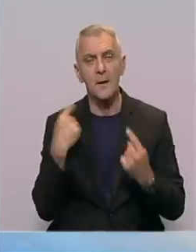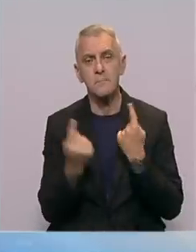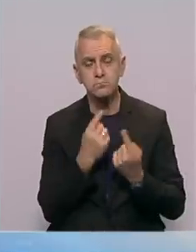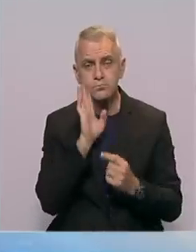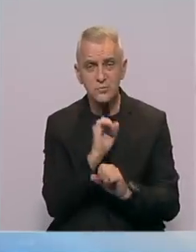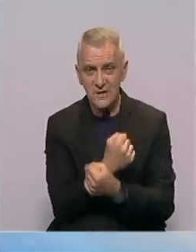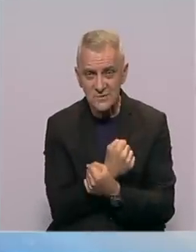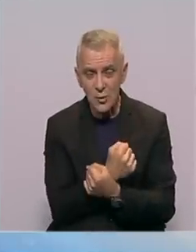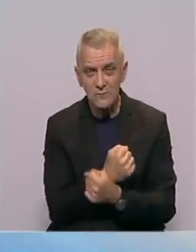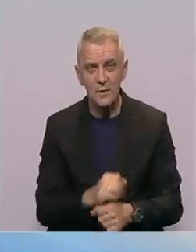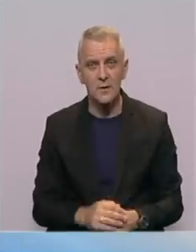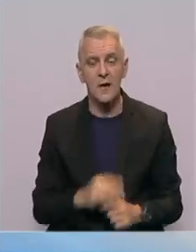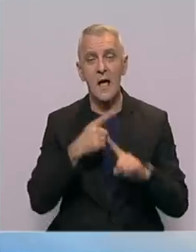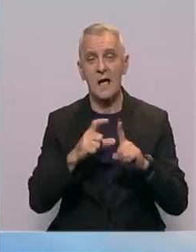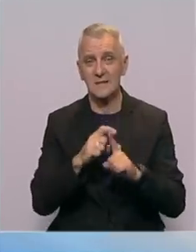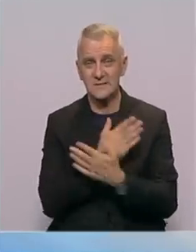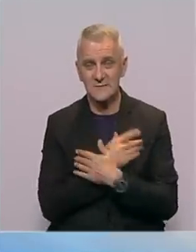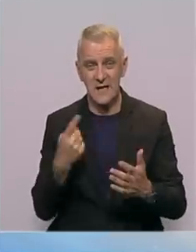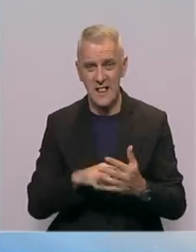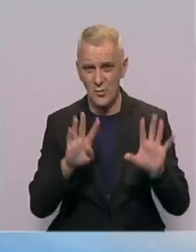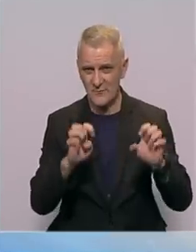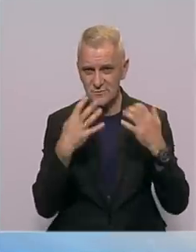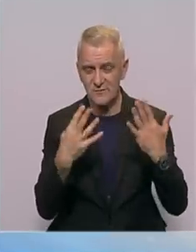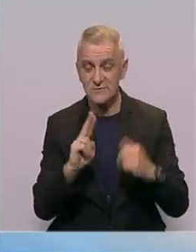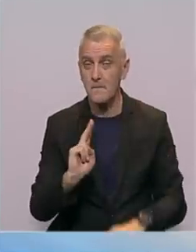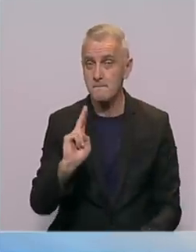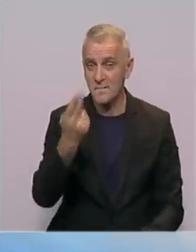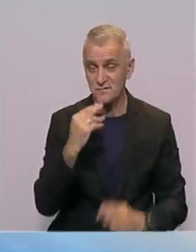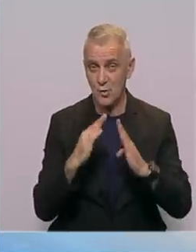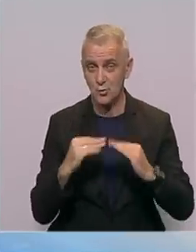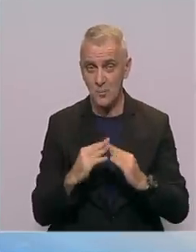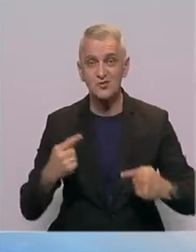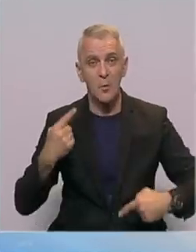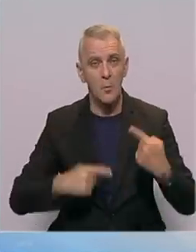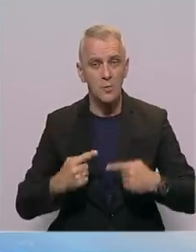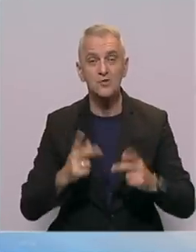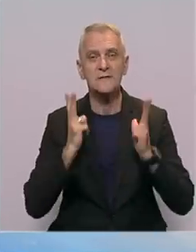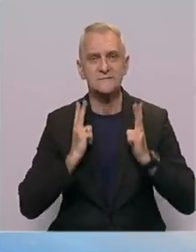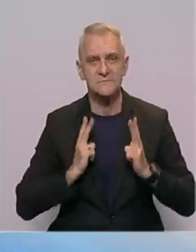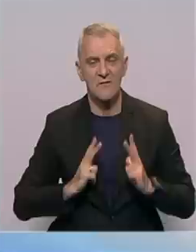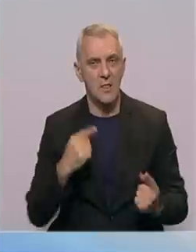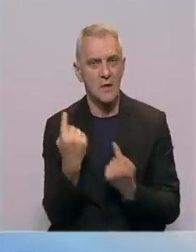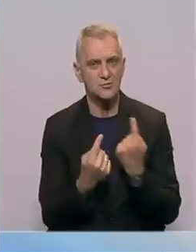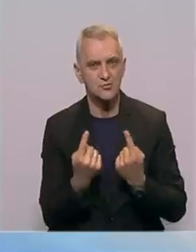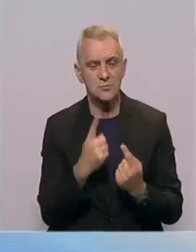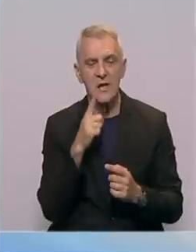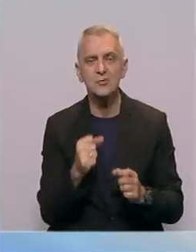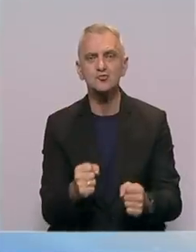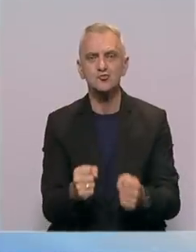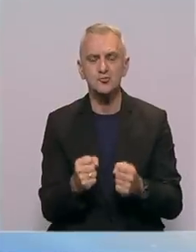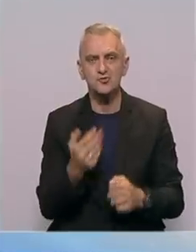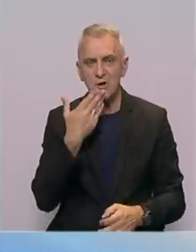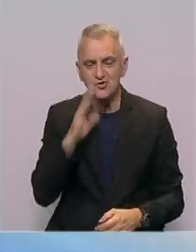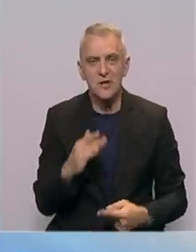cijelom regionu. Iz HDZ-a 1990 pozivaju domaće političare na smirivanje tenzija i suzdržanost od